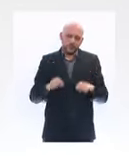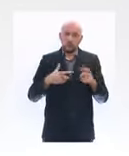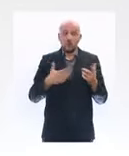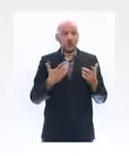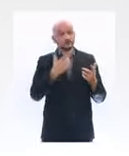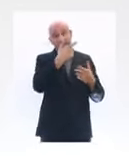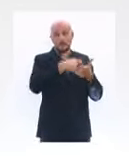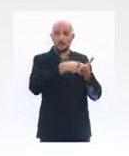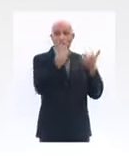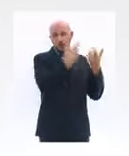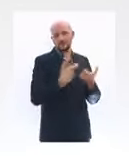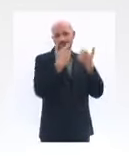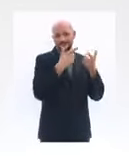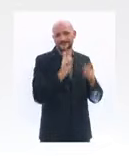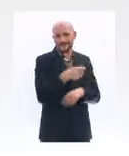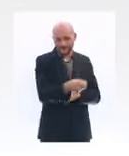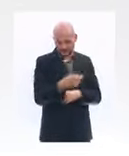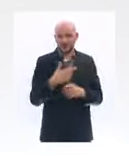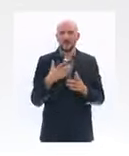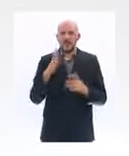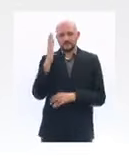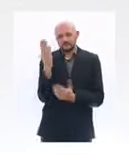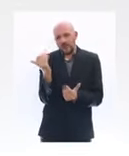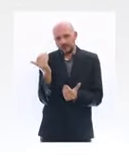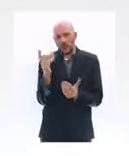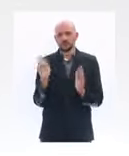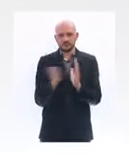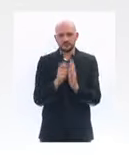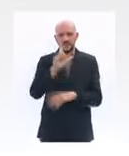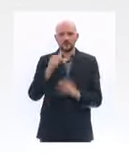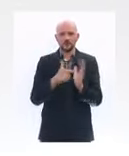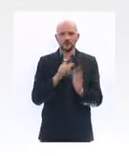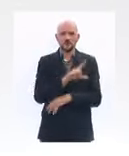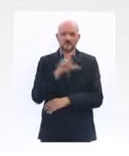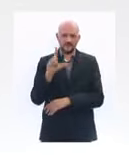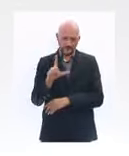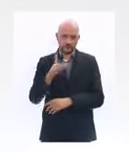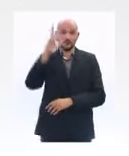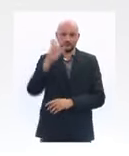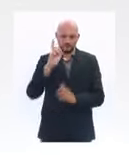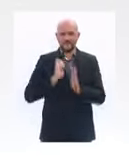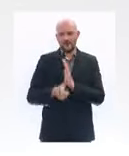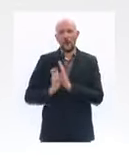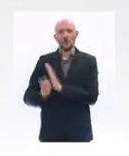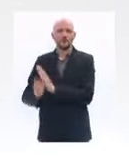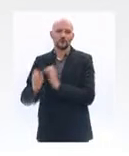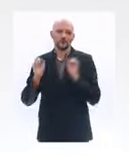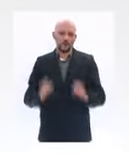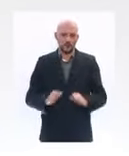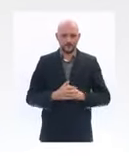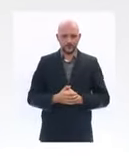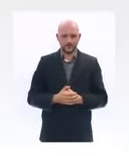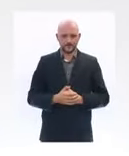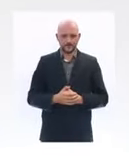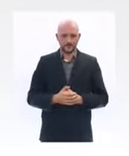banque, attendre 2022 avant de commencer le remboursement du capital de son prêt garanti par l'État. Et je